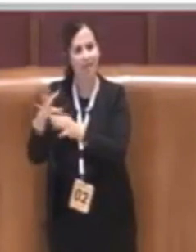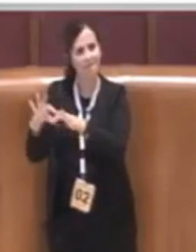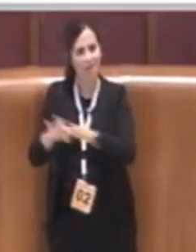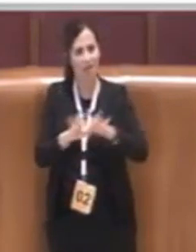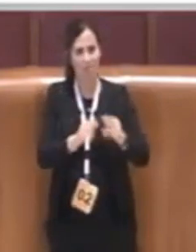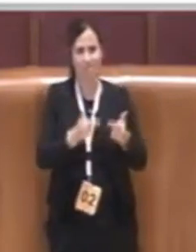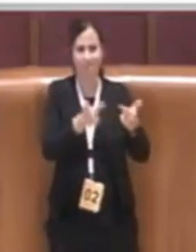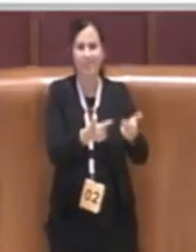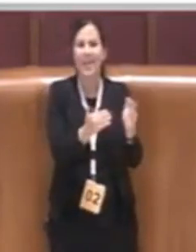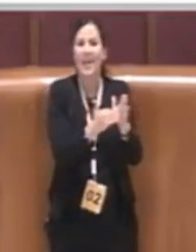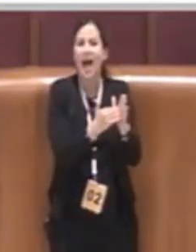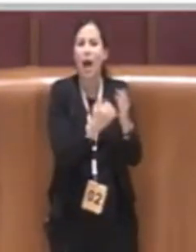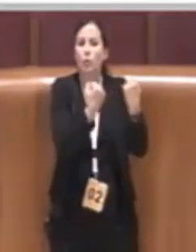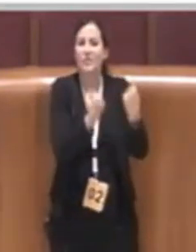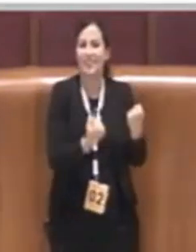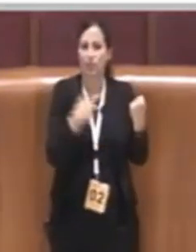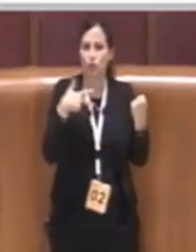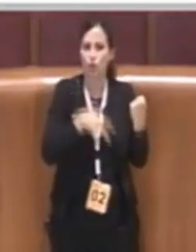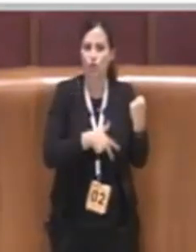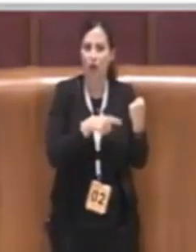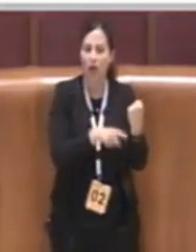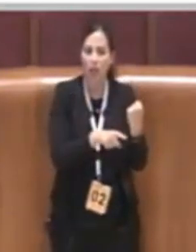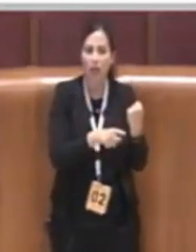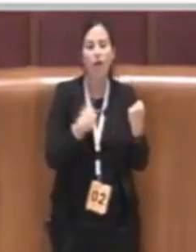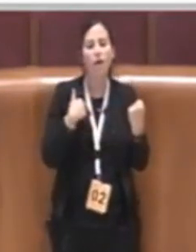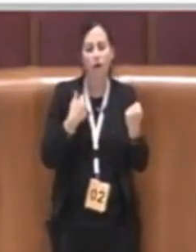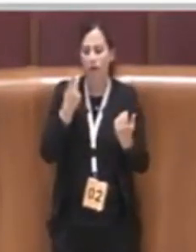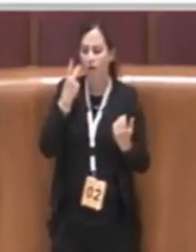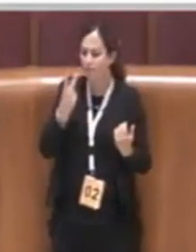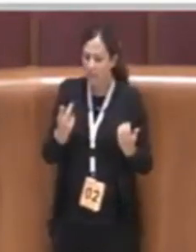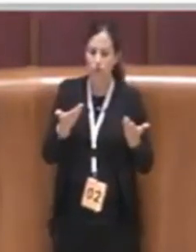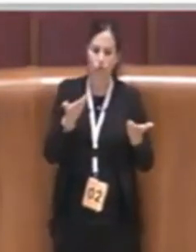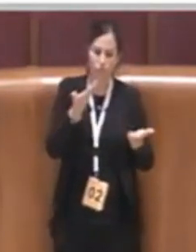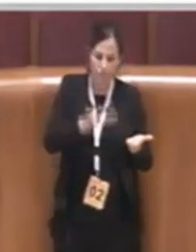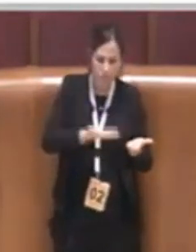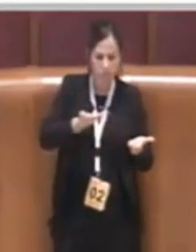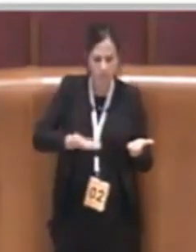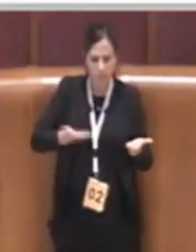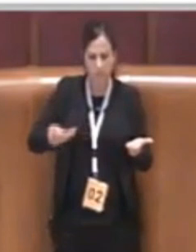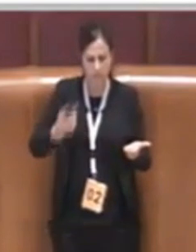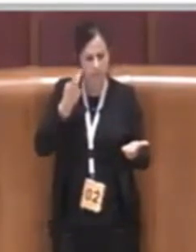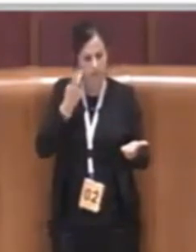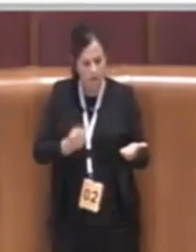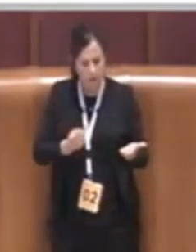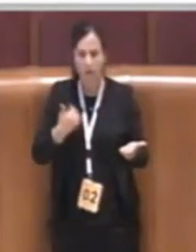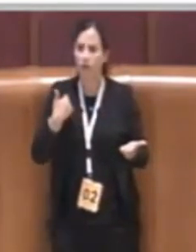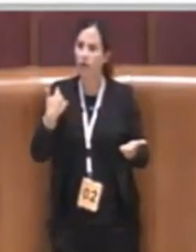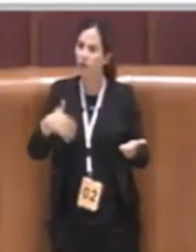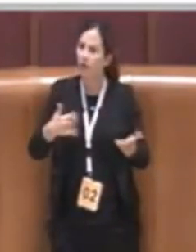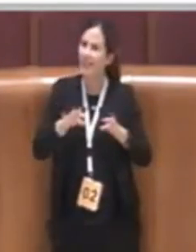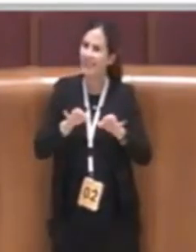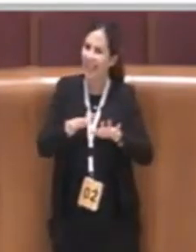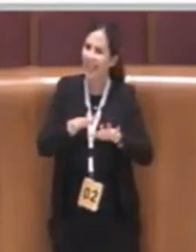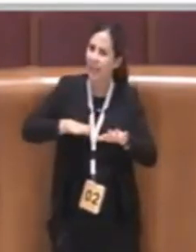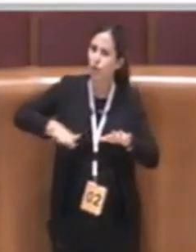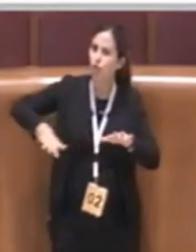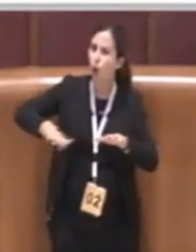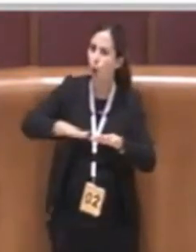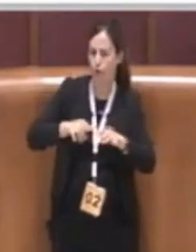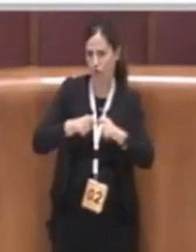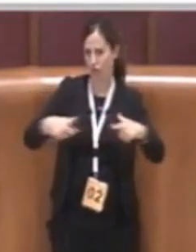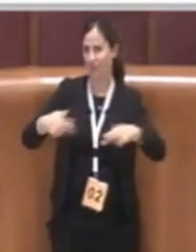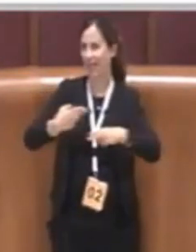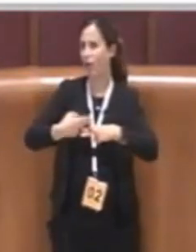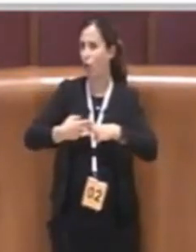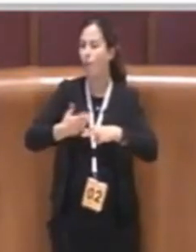vedere come in realtà sul territorio di questa città ad oggi esistano molti appartamenti che hanno queste